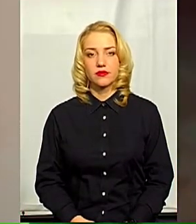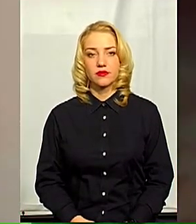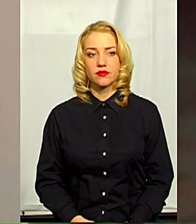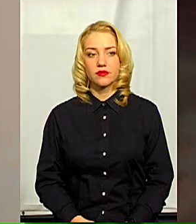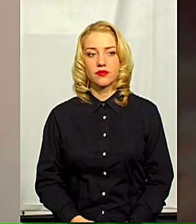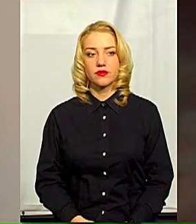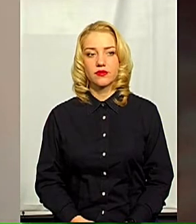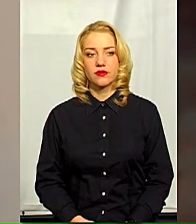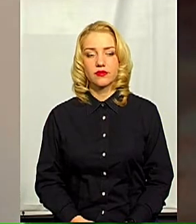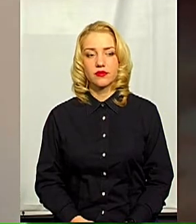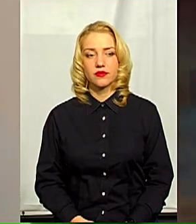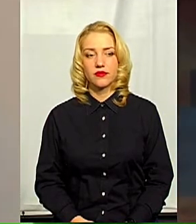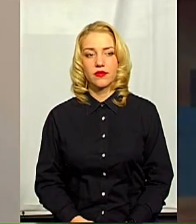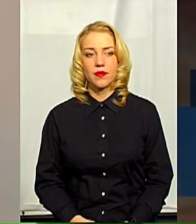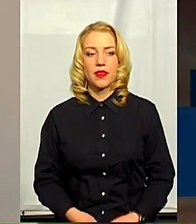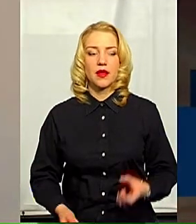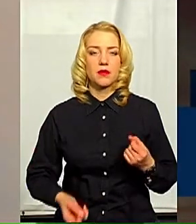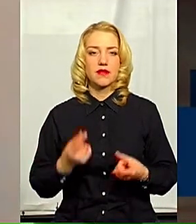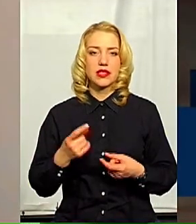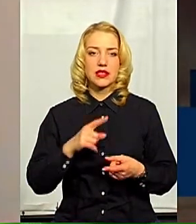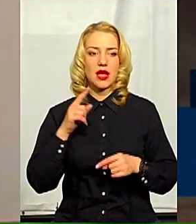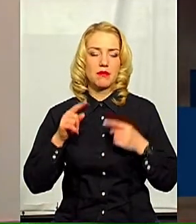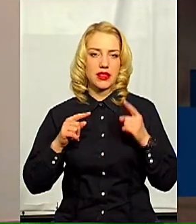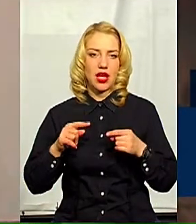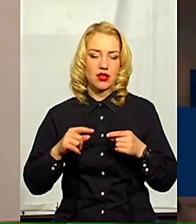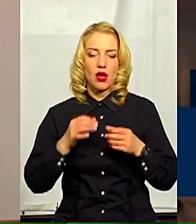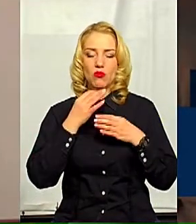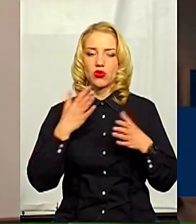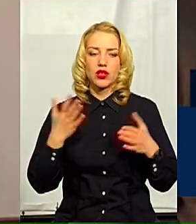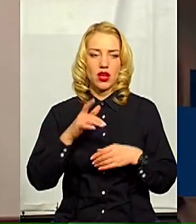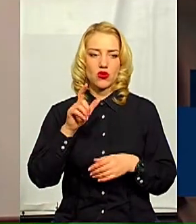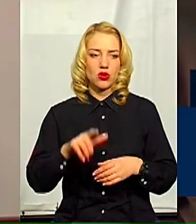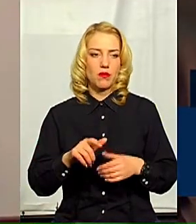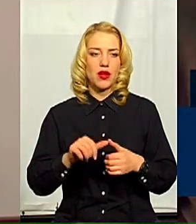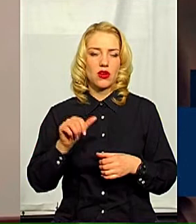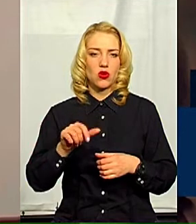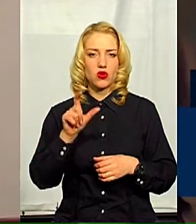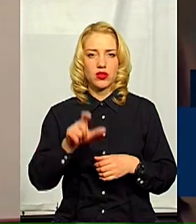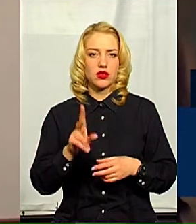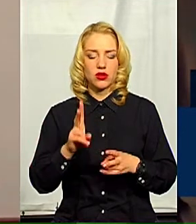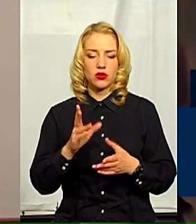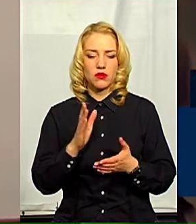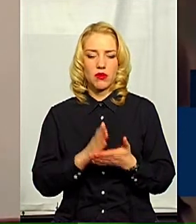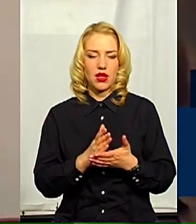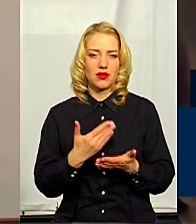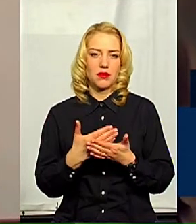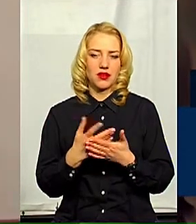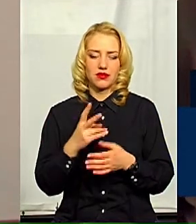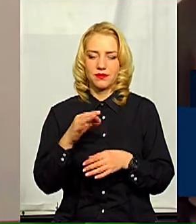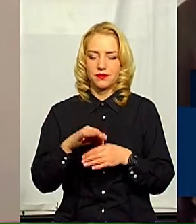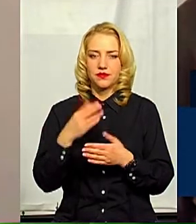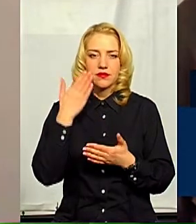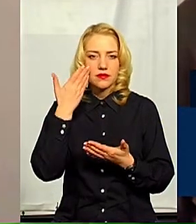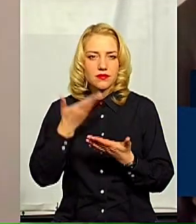При виникненні запитань, люба особа, зокрема особа, яка має певну симптоматику, не просто так